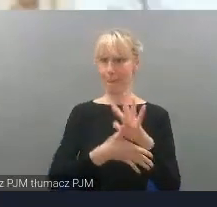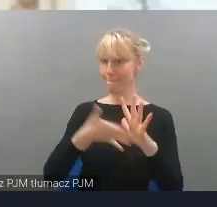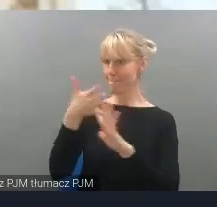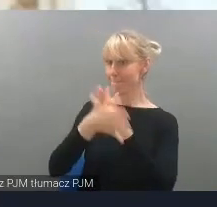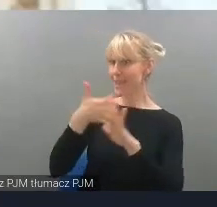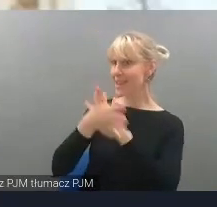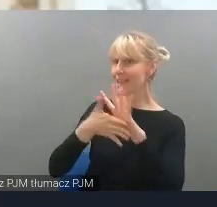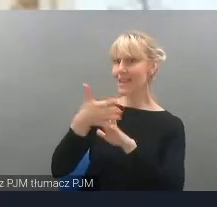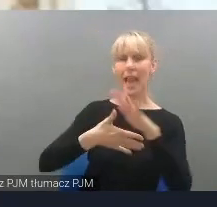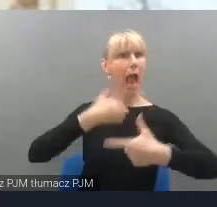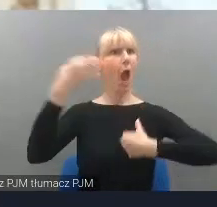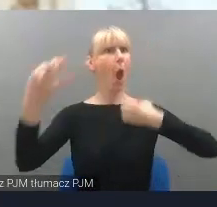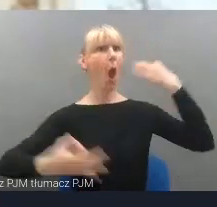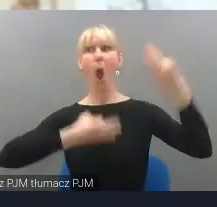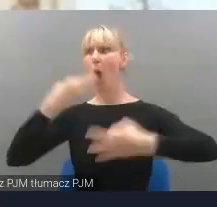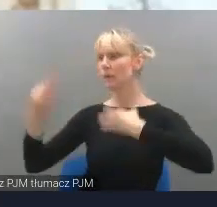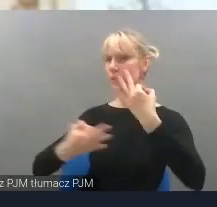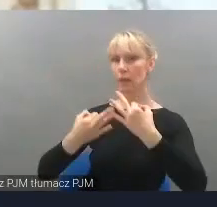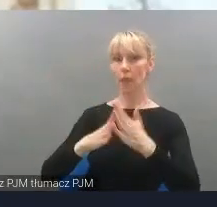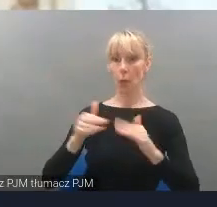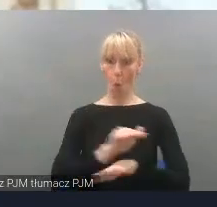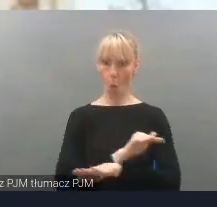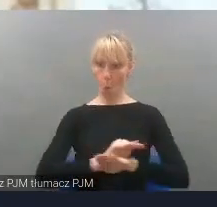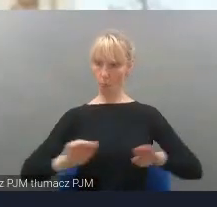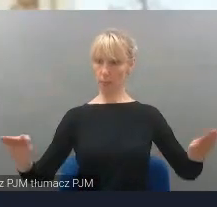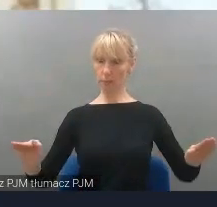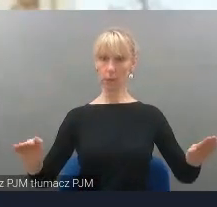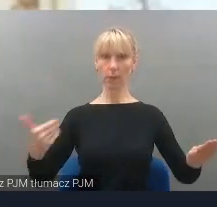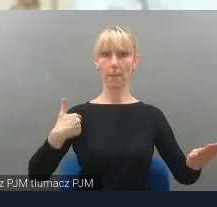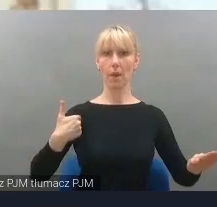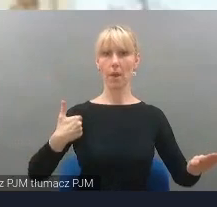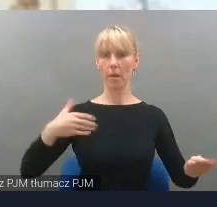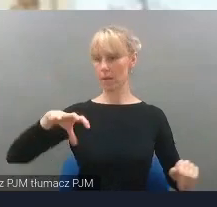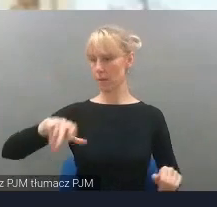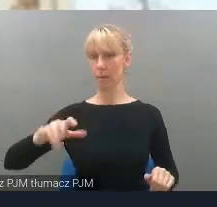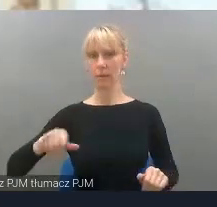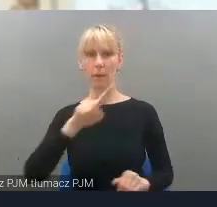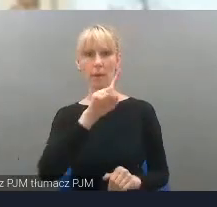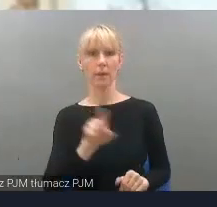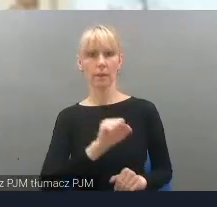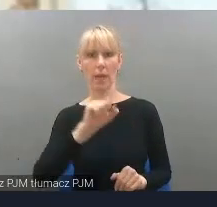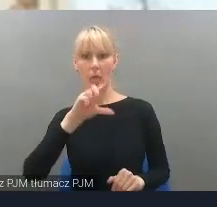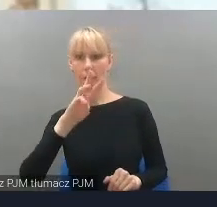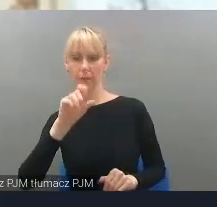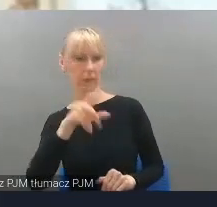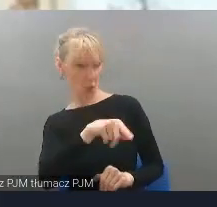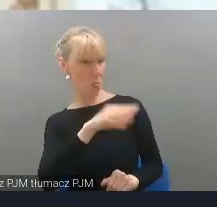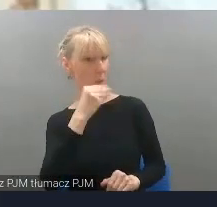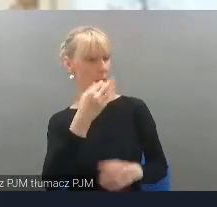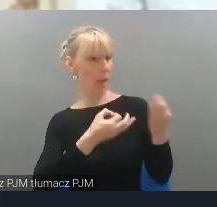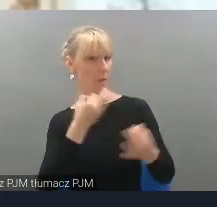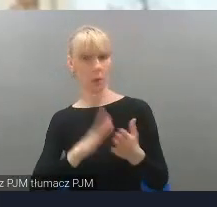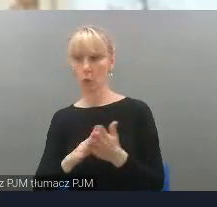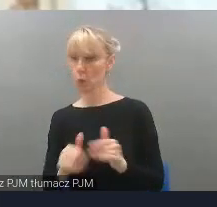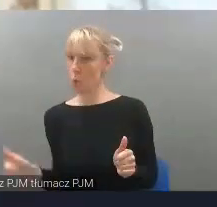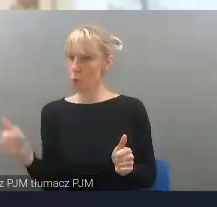I to było niesamowite. Znaczy, na scenie była ekipa, znaczy chyba Zalewski to był, koncert Zalewskiego, on śpiewał swoje kawałki, a obok niego